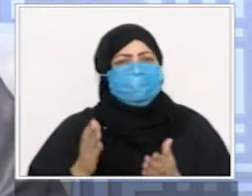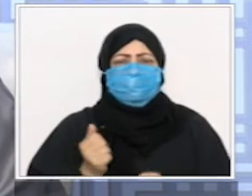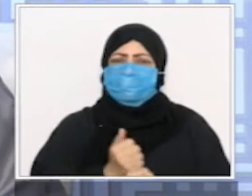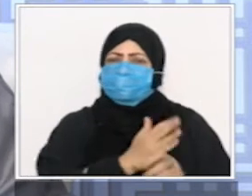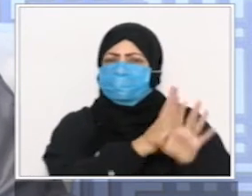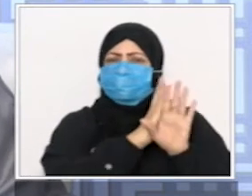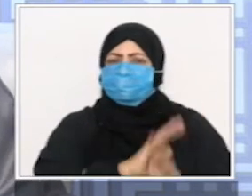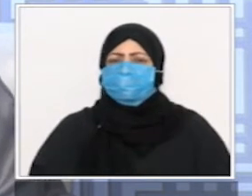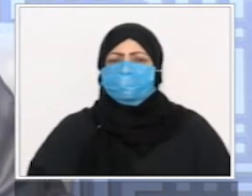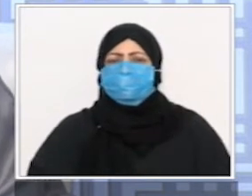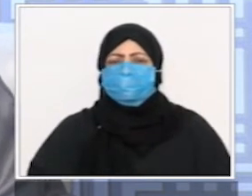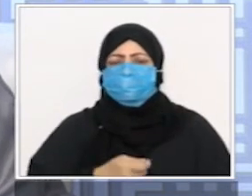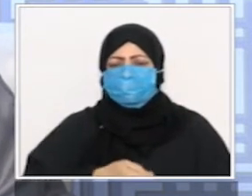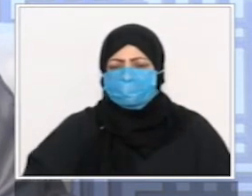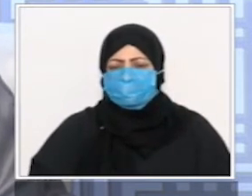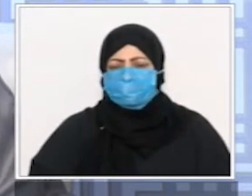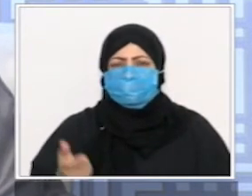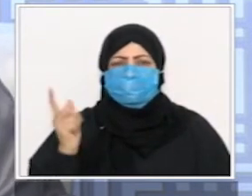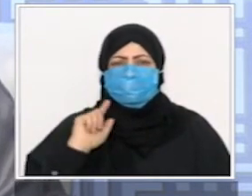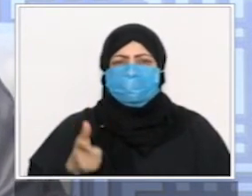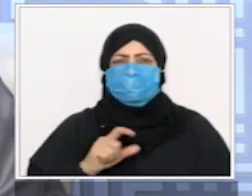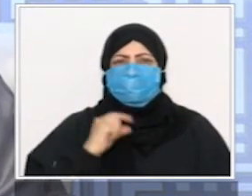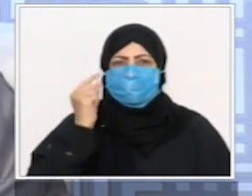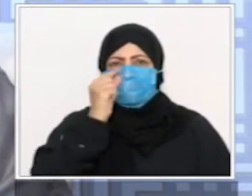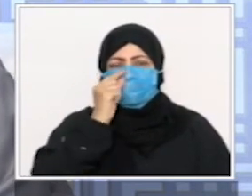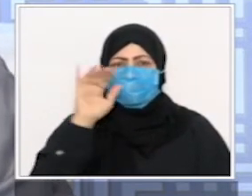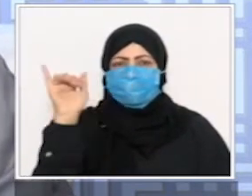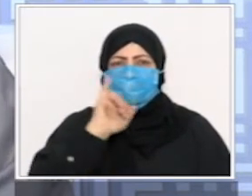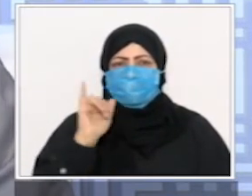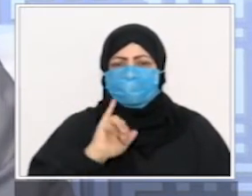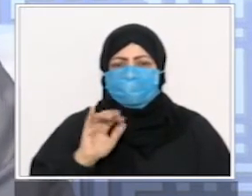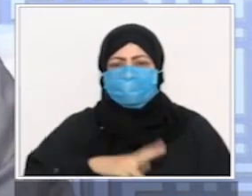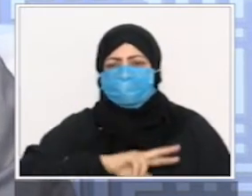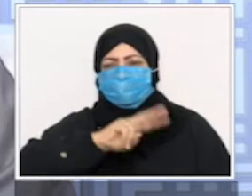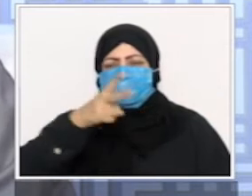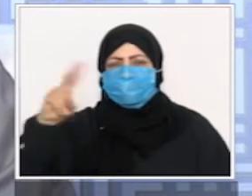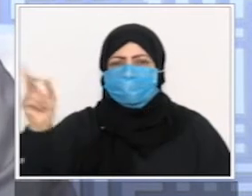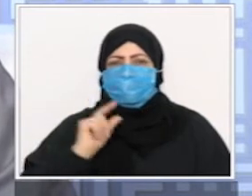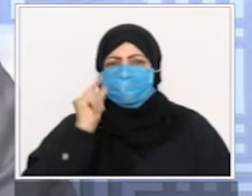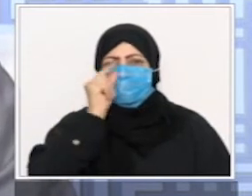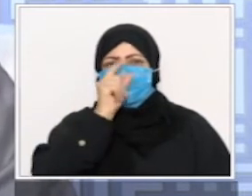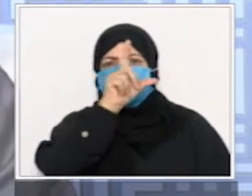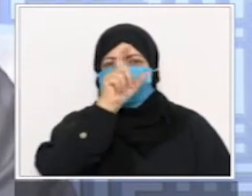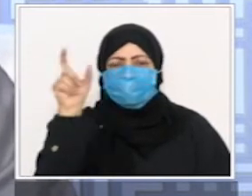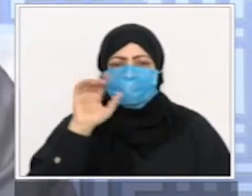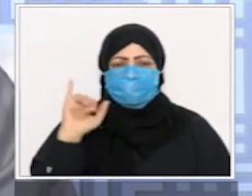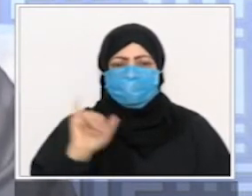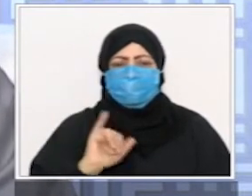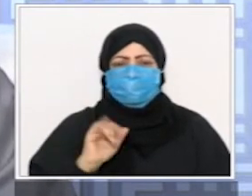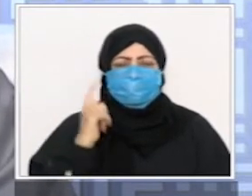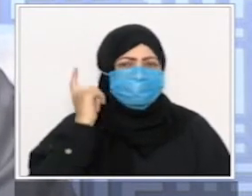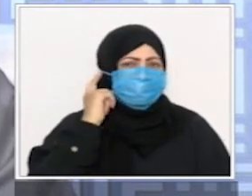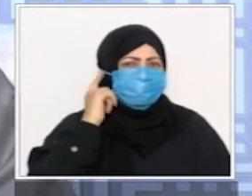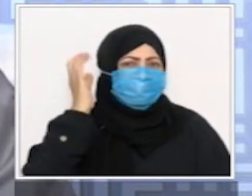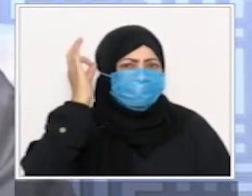برا ألعب بحاجة ثانية ما تلعبش بدين الناس فالمؤدن مؤتمن على دين الناس وعلى